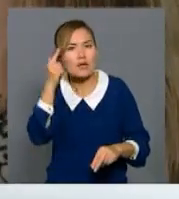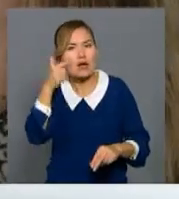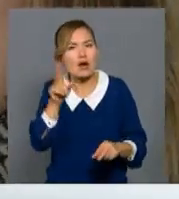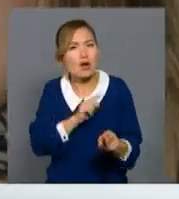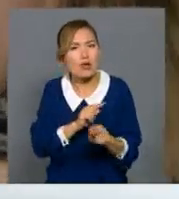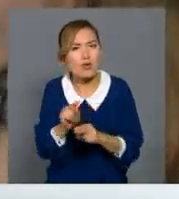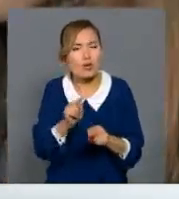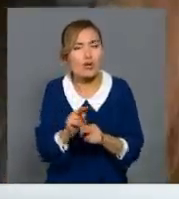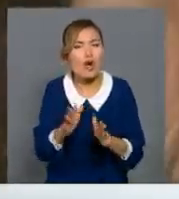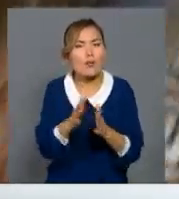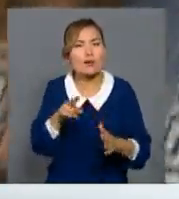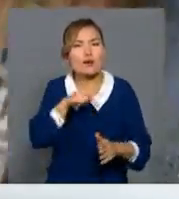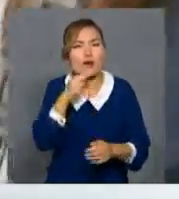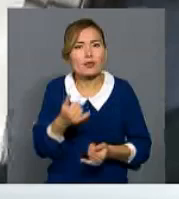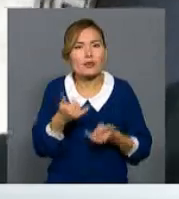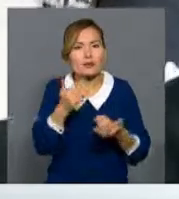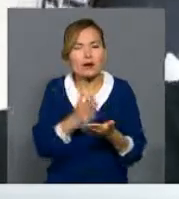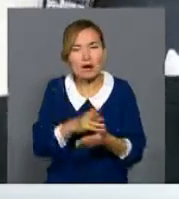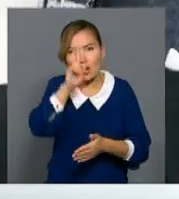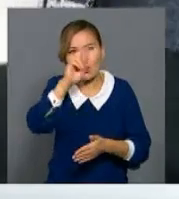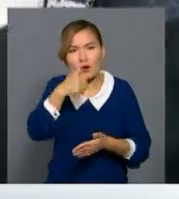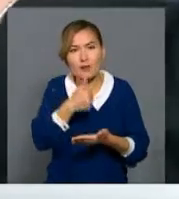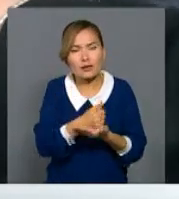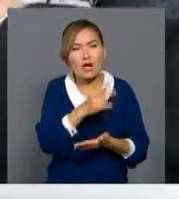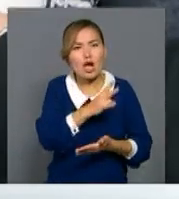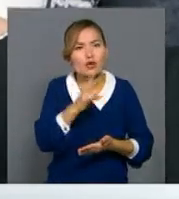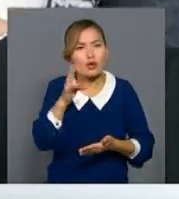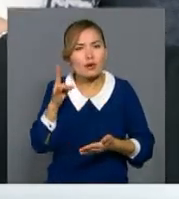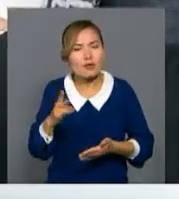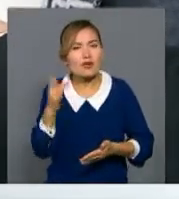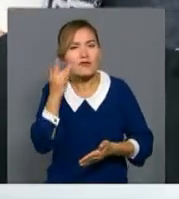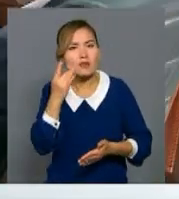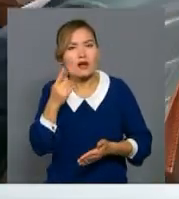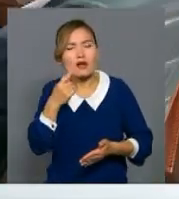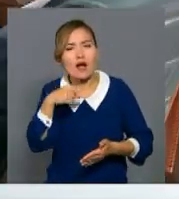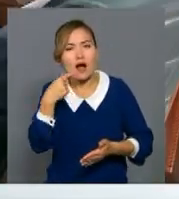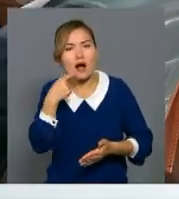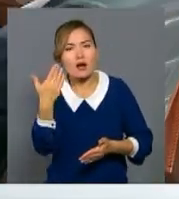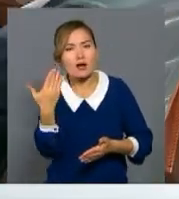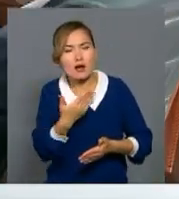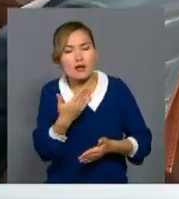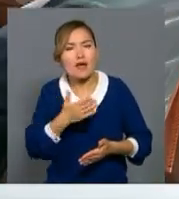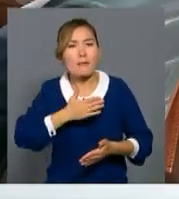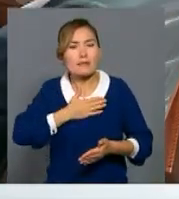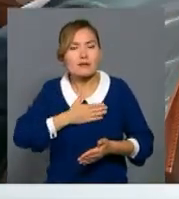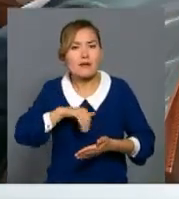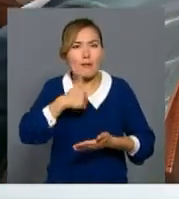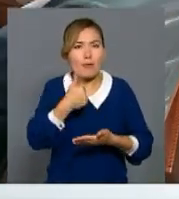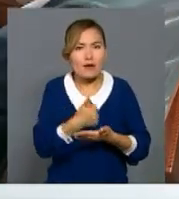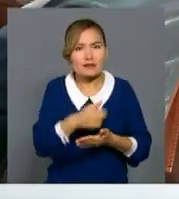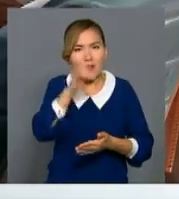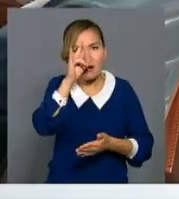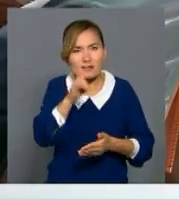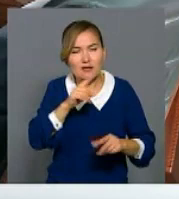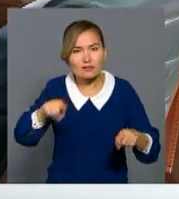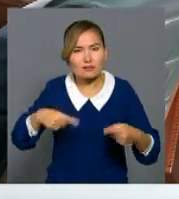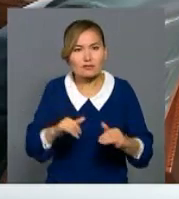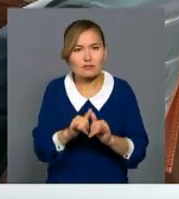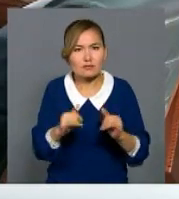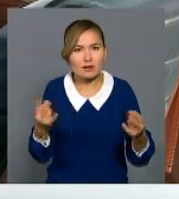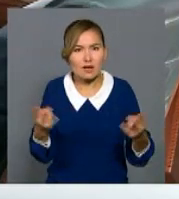жетіммен береміз. Әсіресі елбасы жолдауында айтылғандай жақандық бәсекеге төтеп беру бастымен детіміздейді. Біз бұл